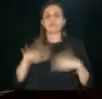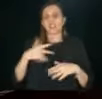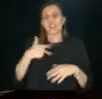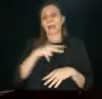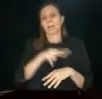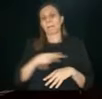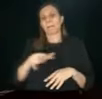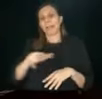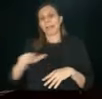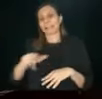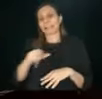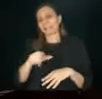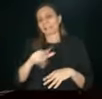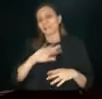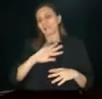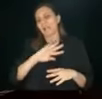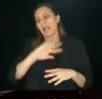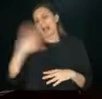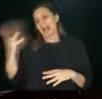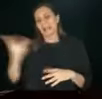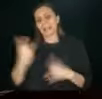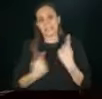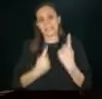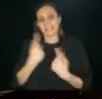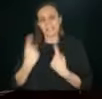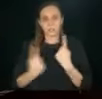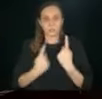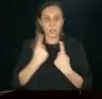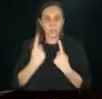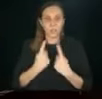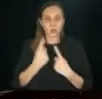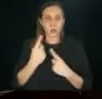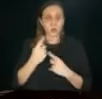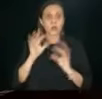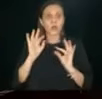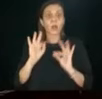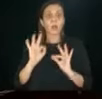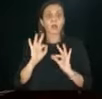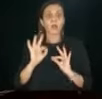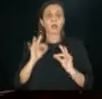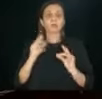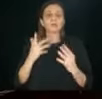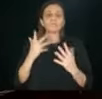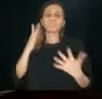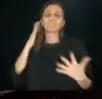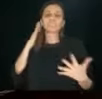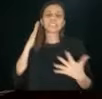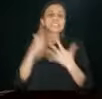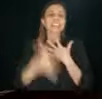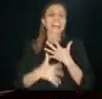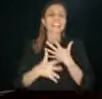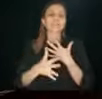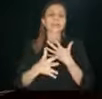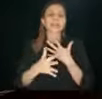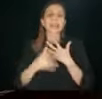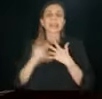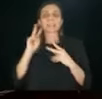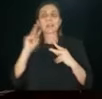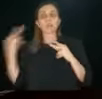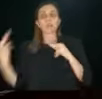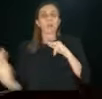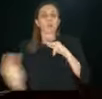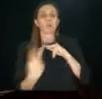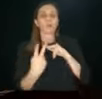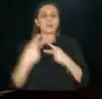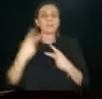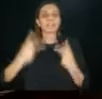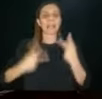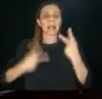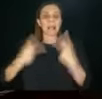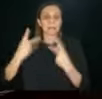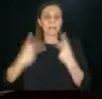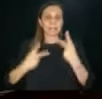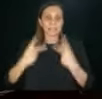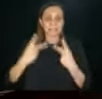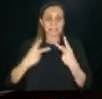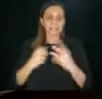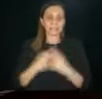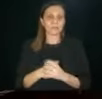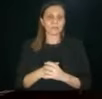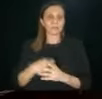sui parcheggi, quella è un'altra questione. Parlo di quello che è in atto di trasparenza da un punto di vista amministrativo. Allora io